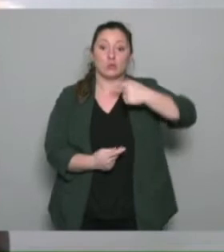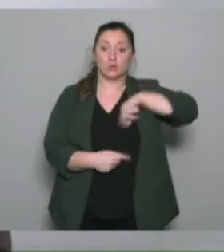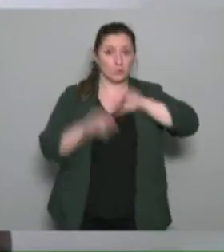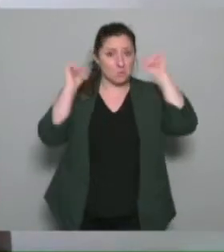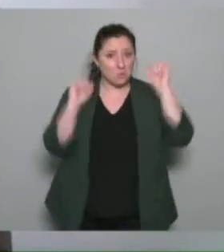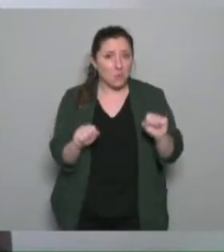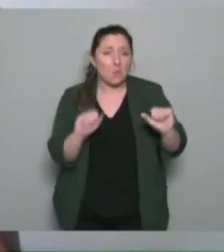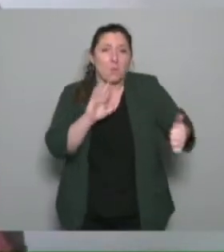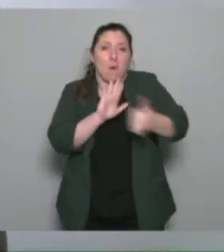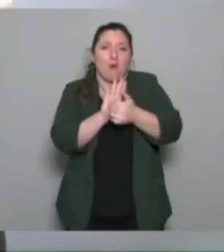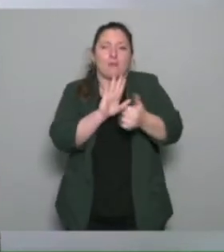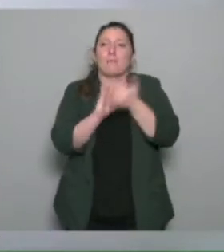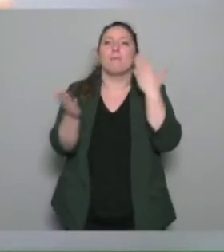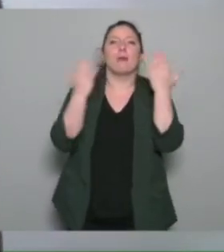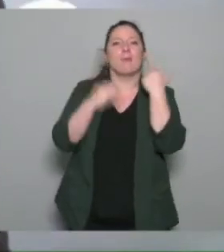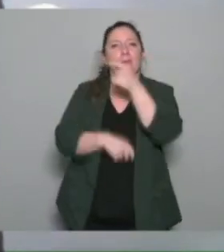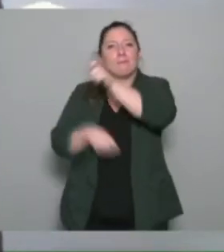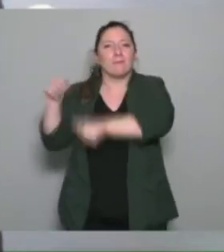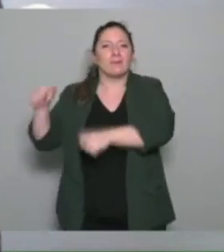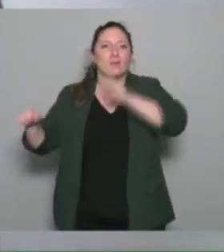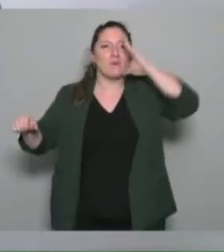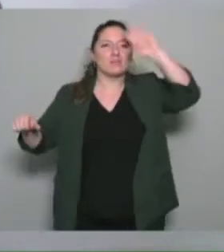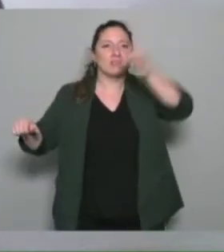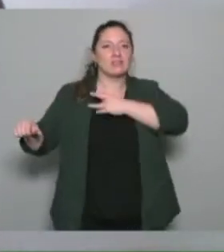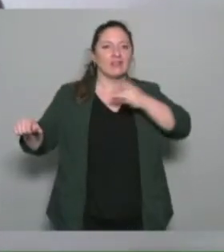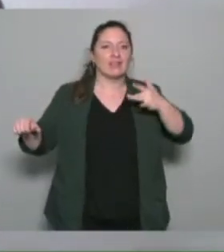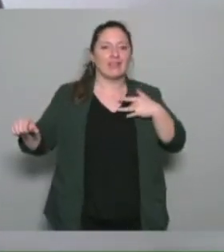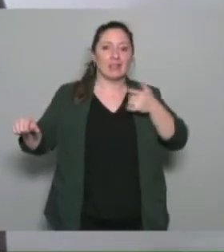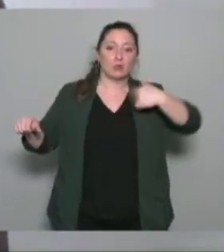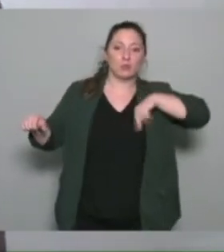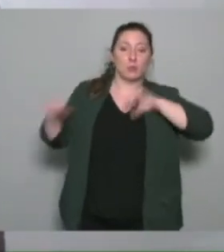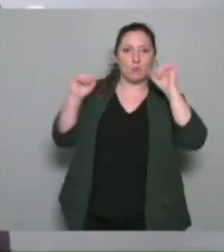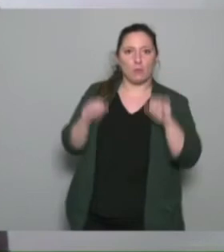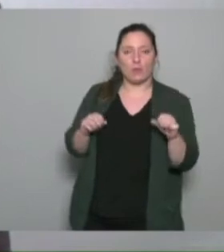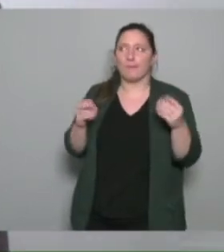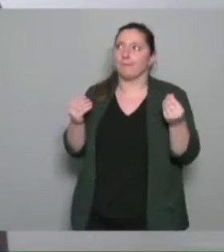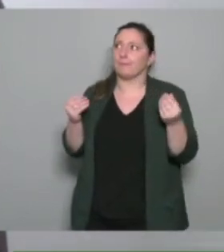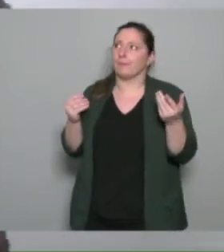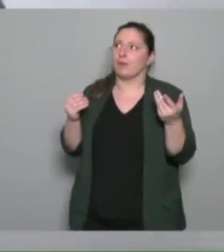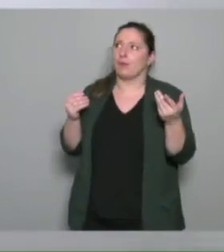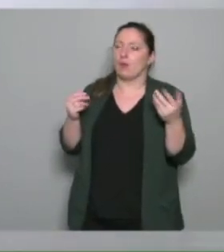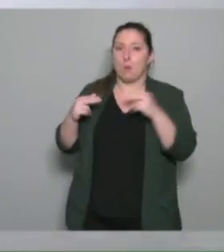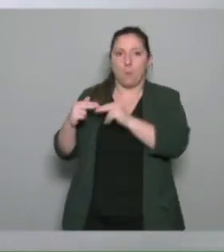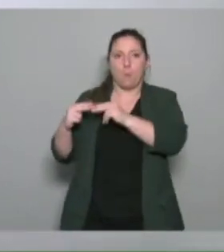aux professionnels de santé on peut marcher on peut travailler pour être un pont entre les pratiquants les